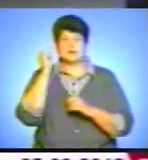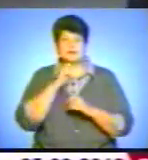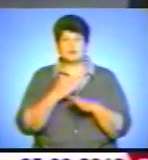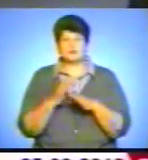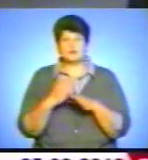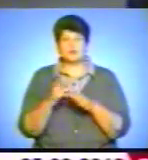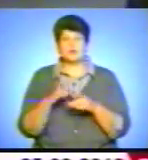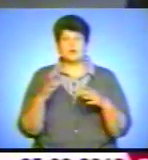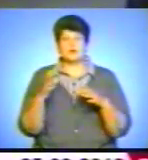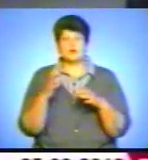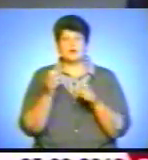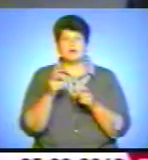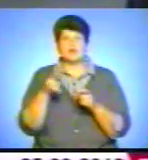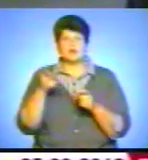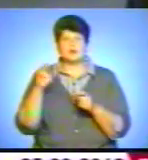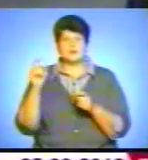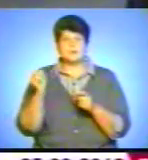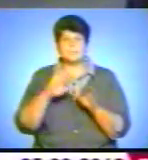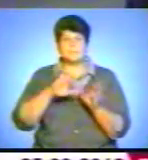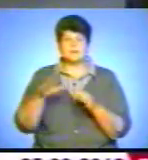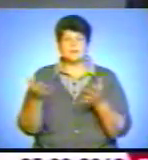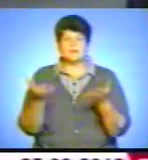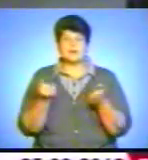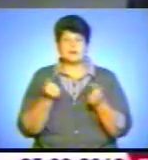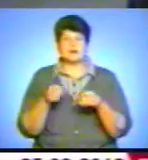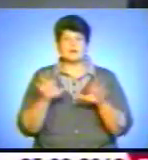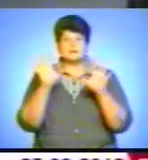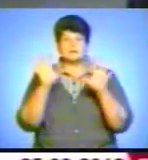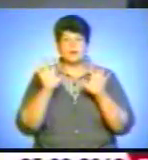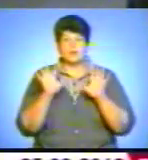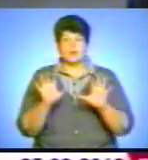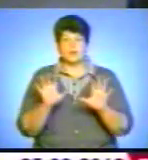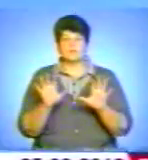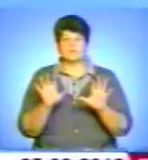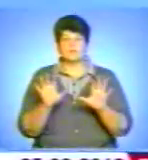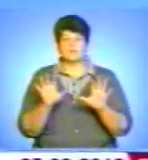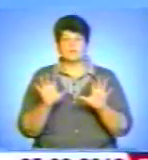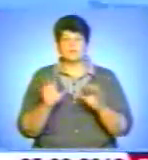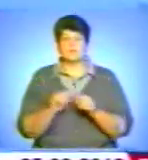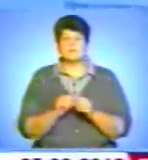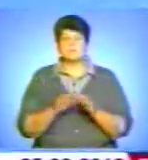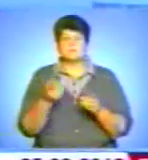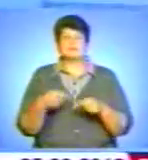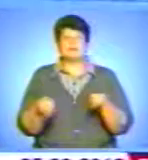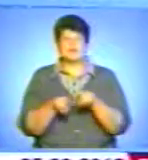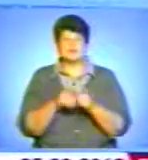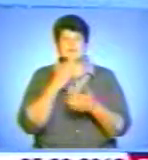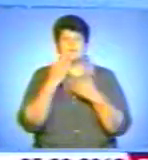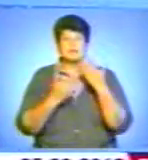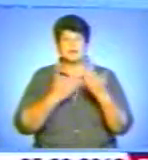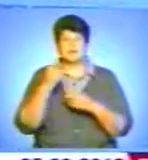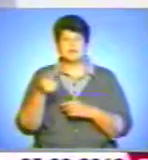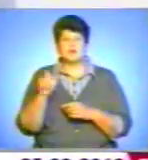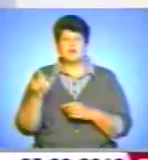мобілізація після прийняття законного, часткова мобілізація на Сході України. Ми також запитали тернополян,